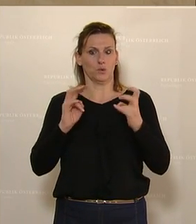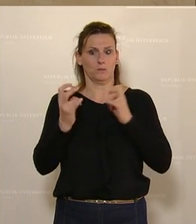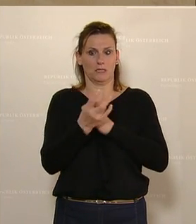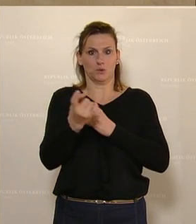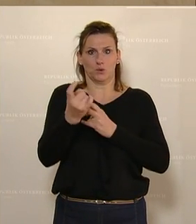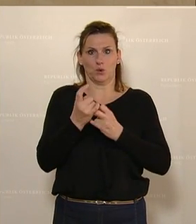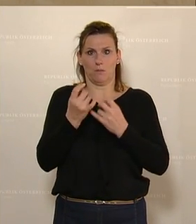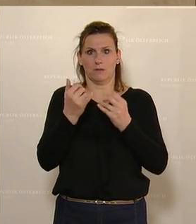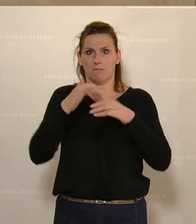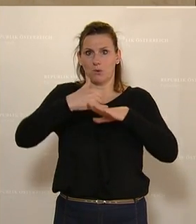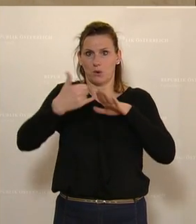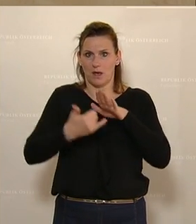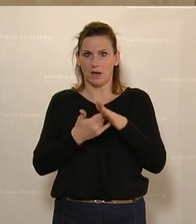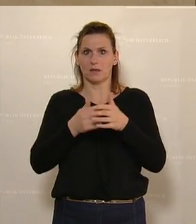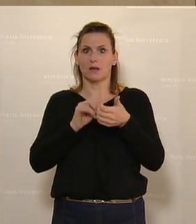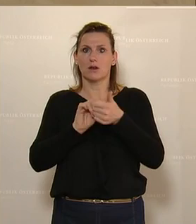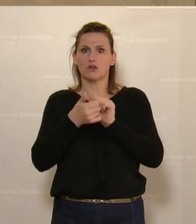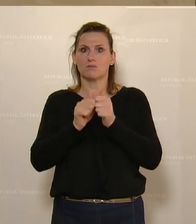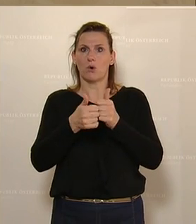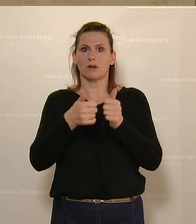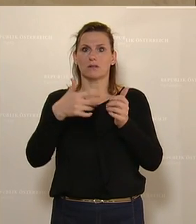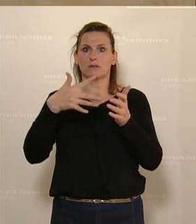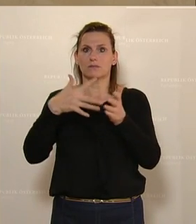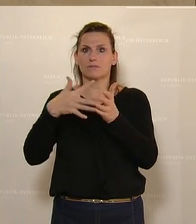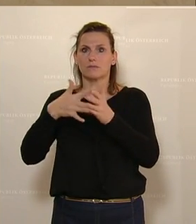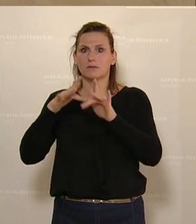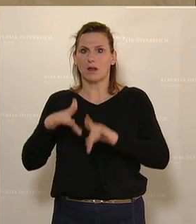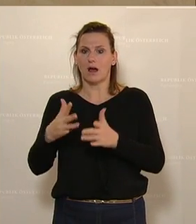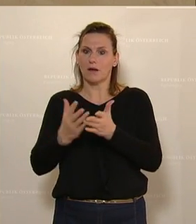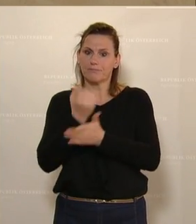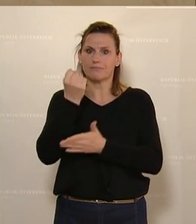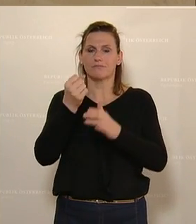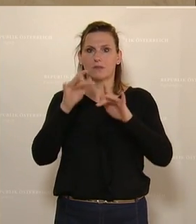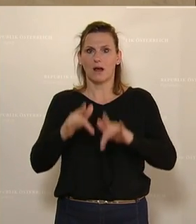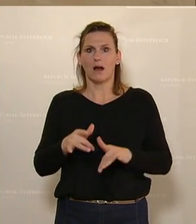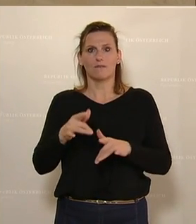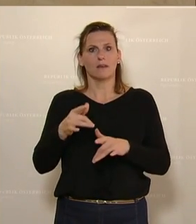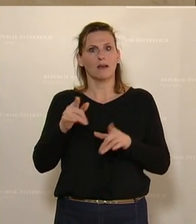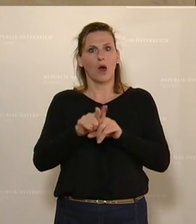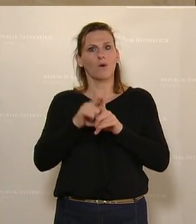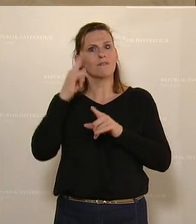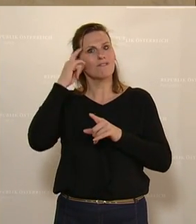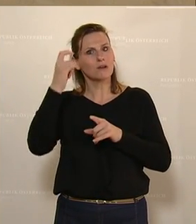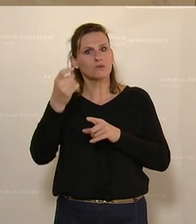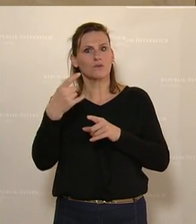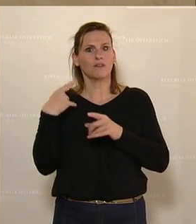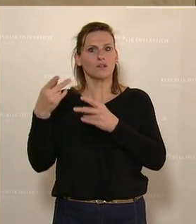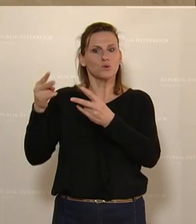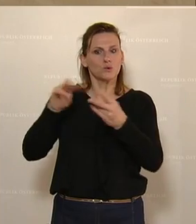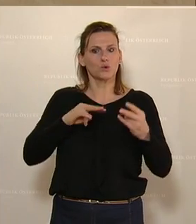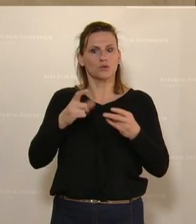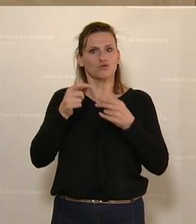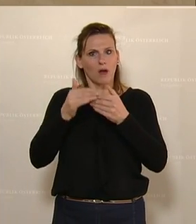befindliche Projekt ist ja der Sportcheck, wo wir genau in dieser Comeback-Philosophie hier mit fast zehn Millionen